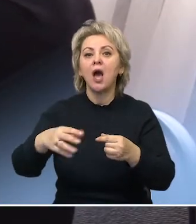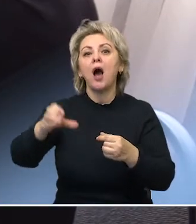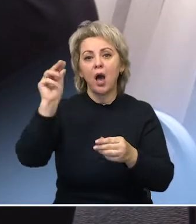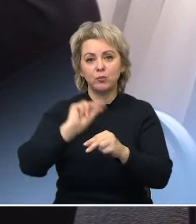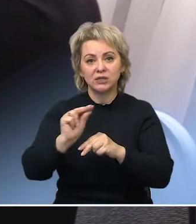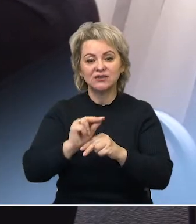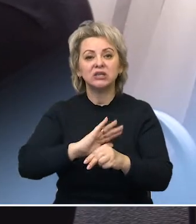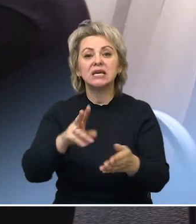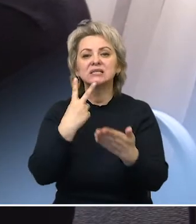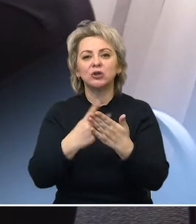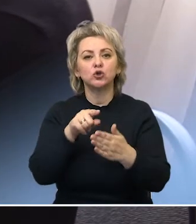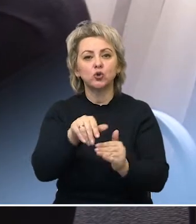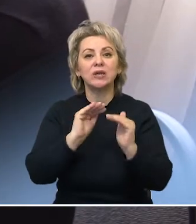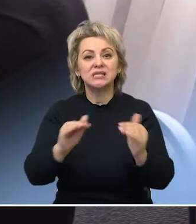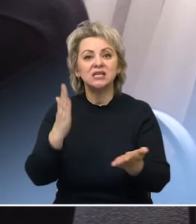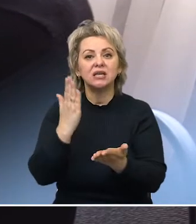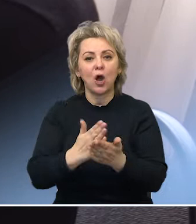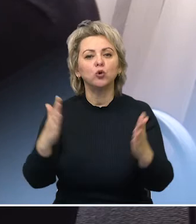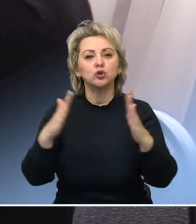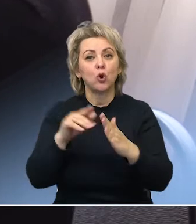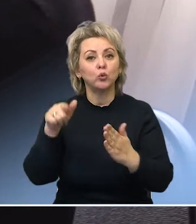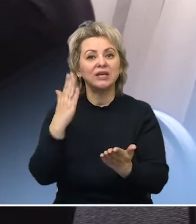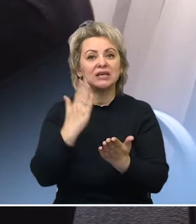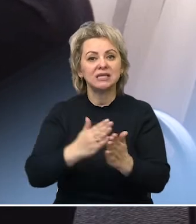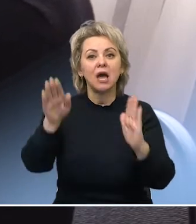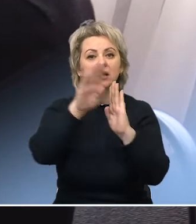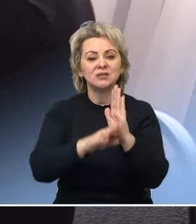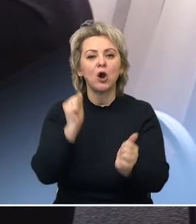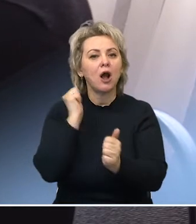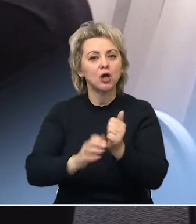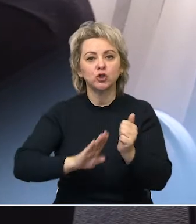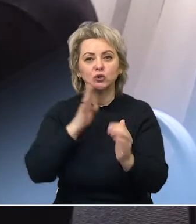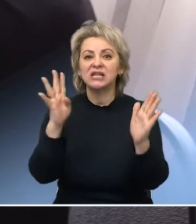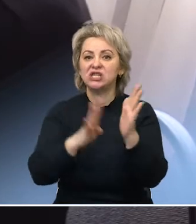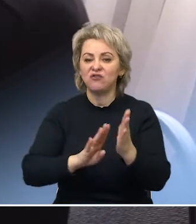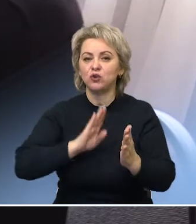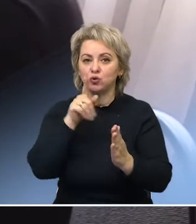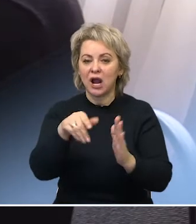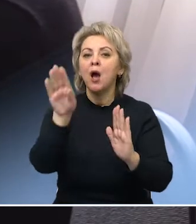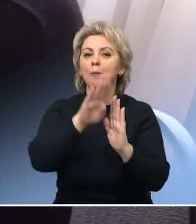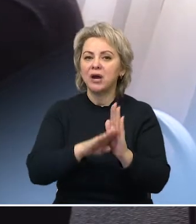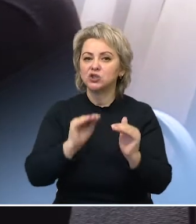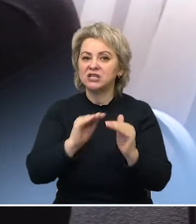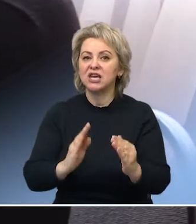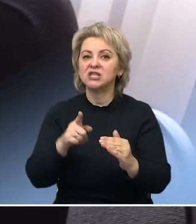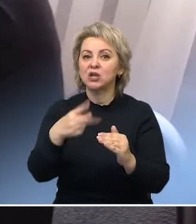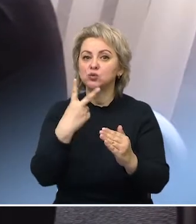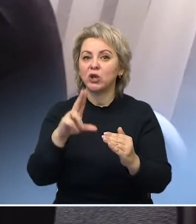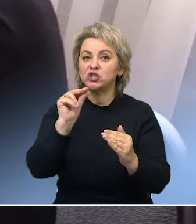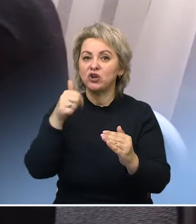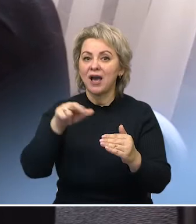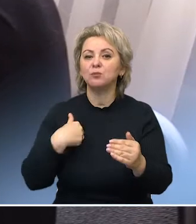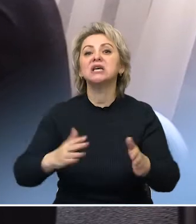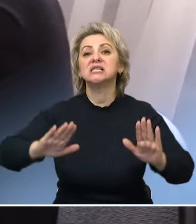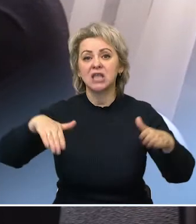что дети находятся дома, у них есть расписание. Каждое утро в 9 утра по расписанию дети входят в этот чат. Мы здороваемся. Вы